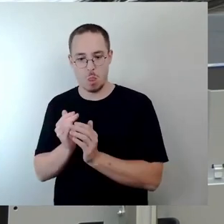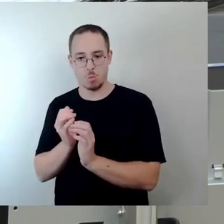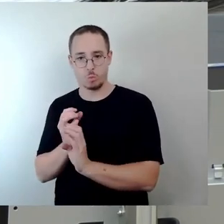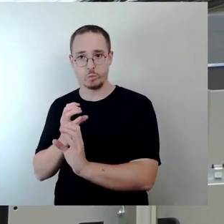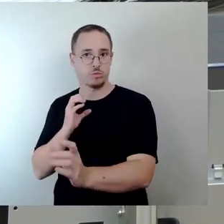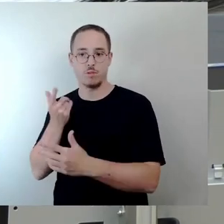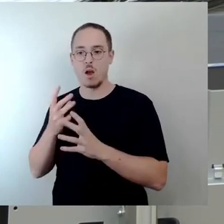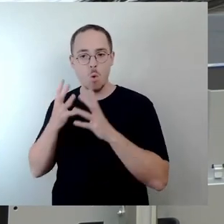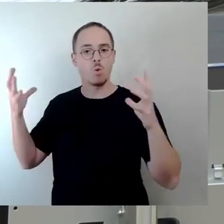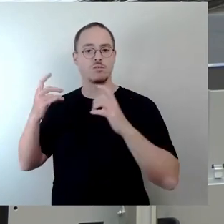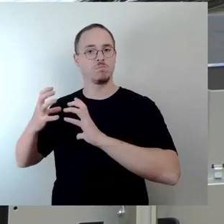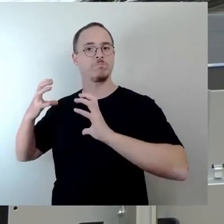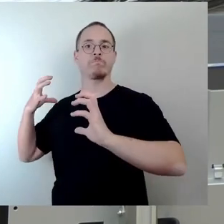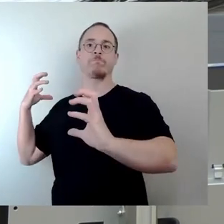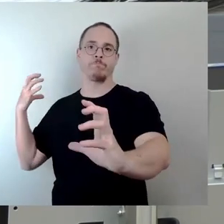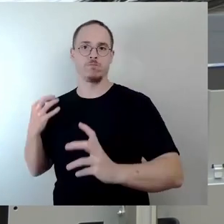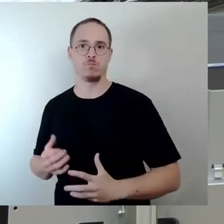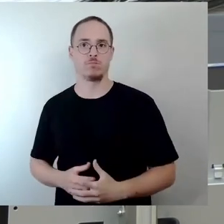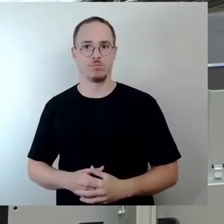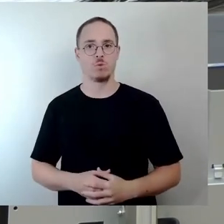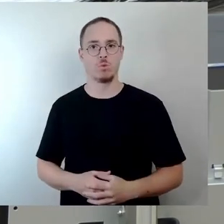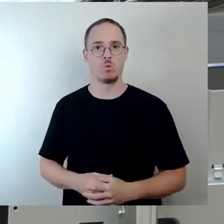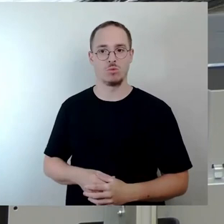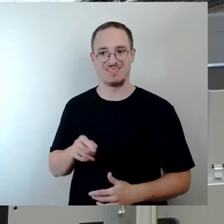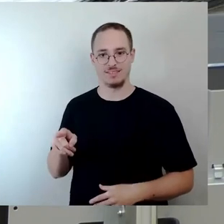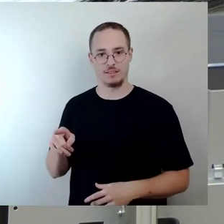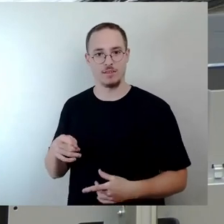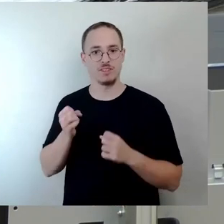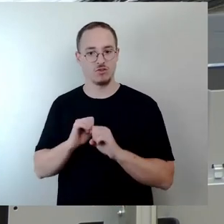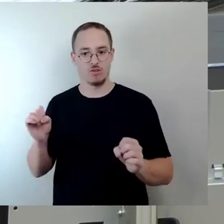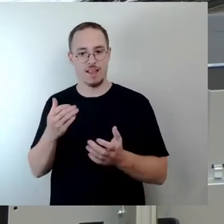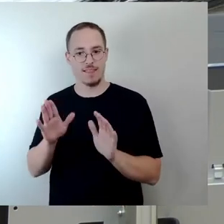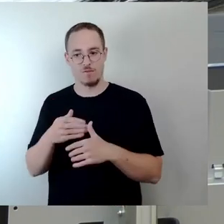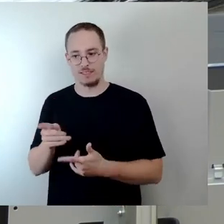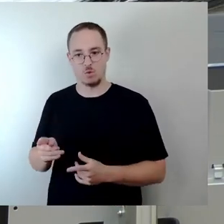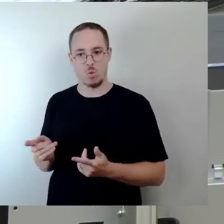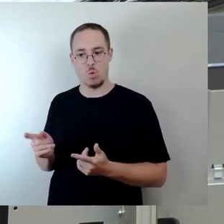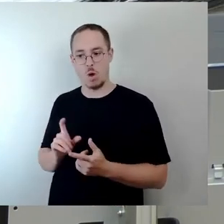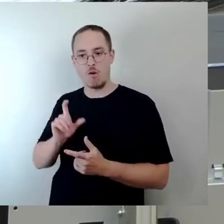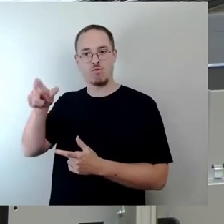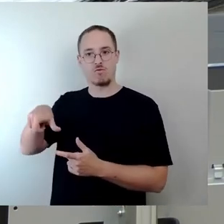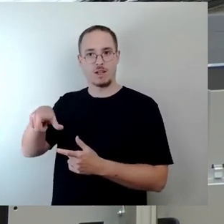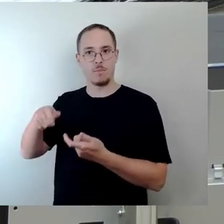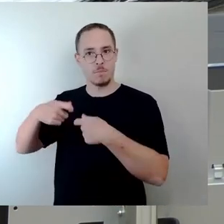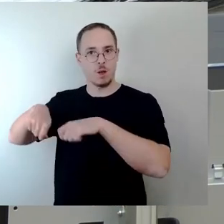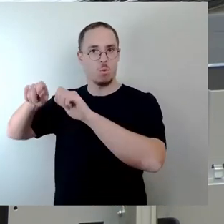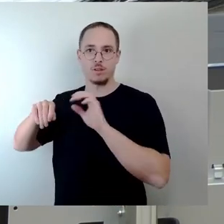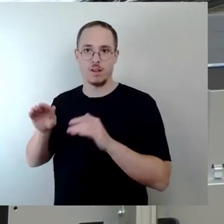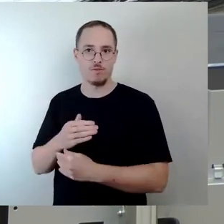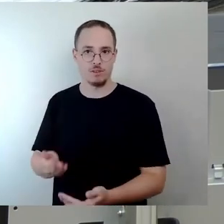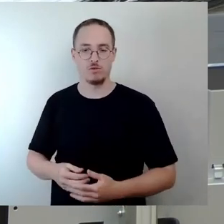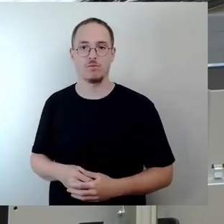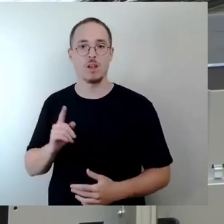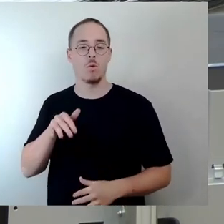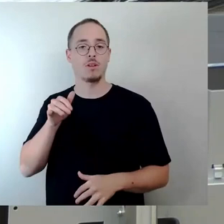Havarisicherheit nicht überbaut werden darf. Desgleichen gibt es dort einen Fernwärmekanal und Starkstromleitung,